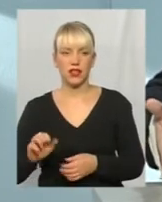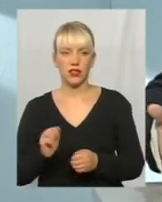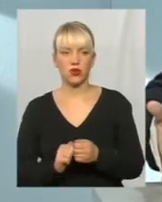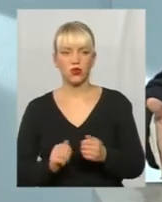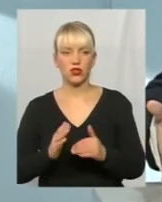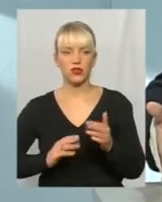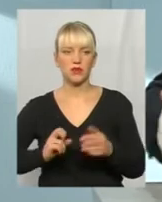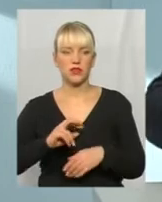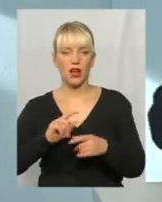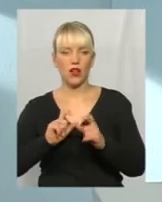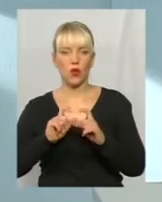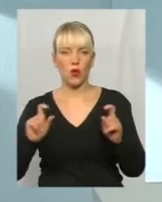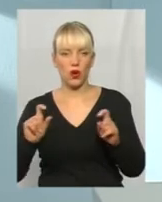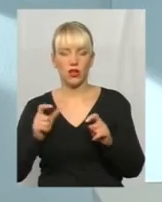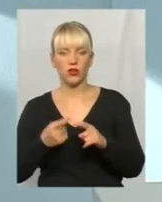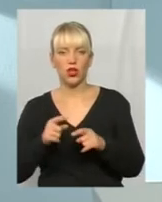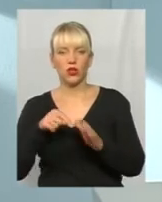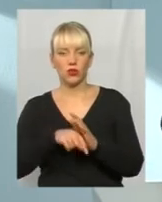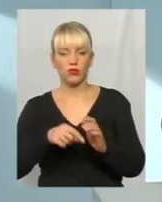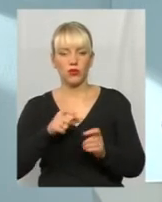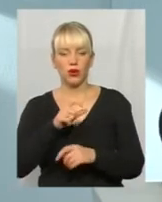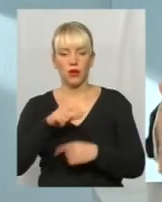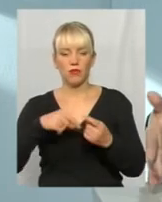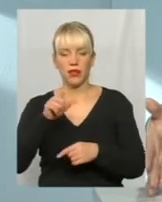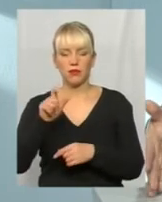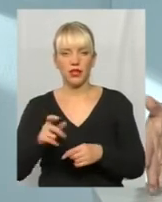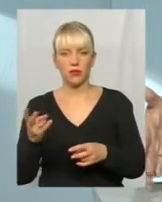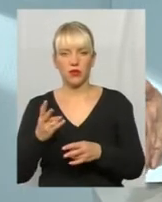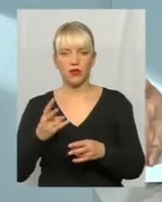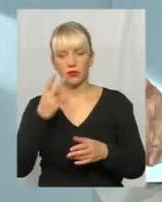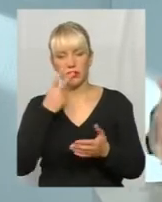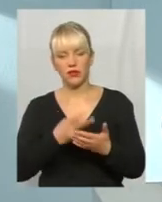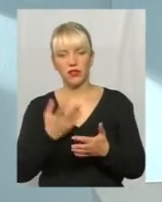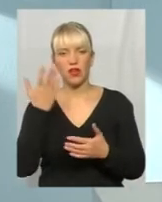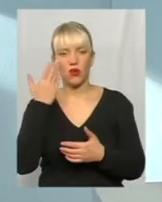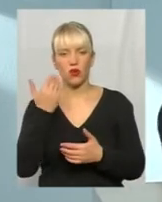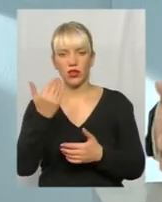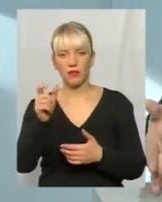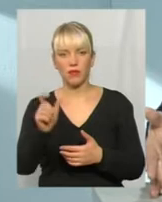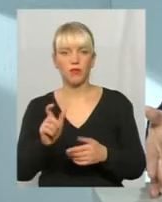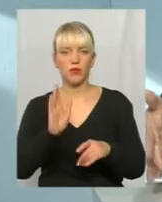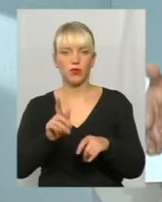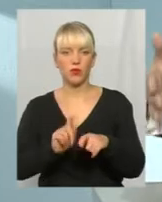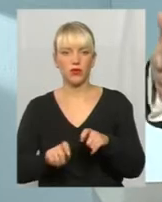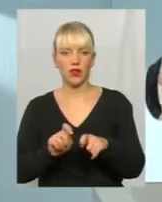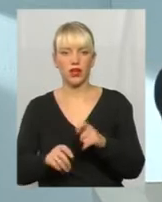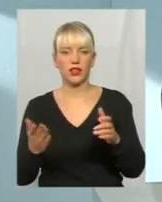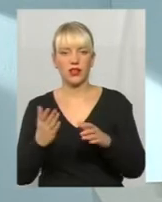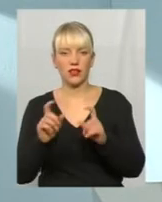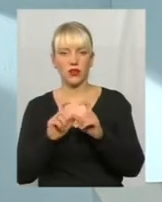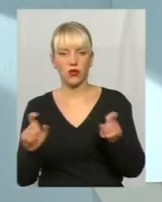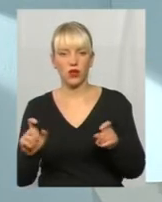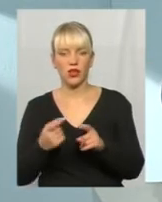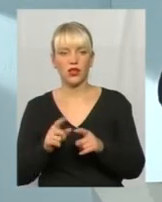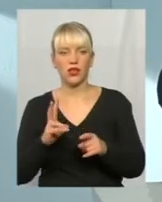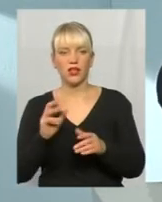спеціального органу. Тобто підприємець може подивитись, на коли його запланували перевірити, які органи, вийти на сайт цих